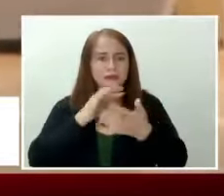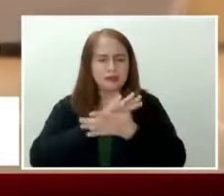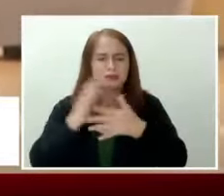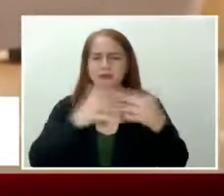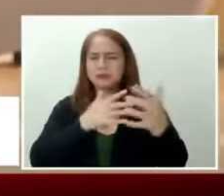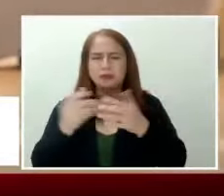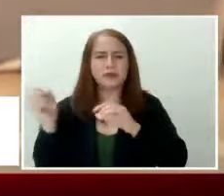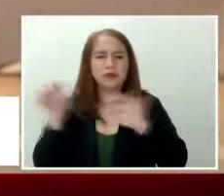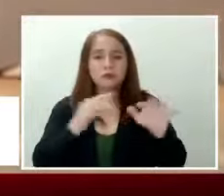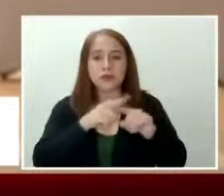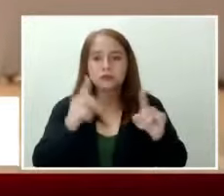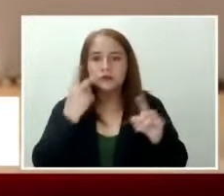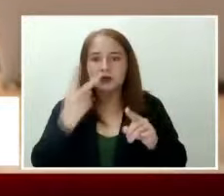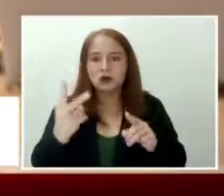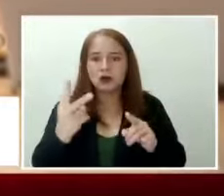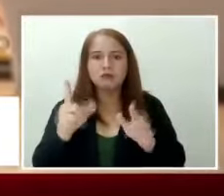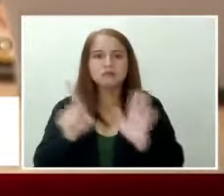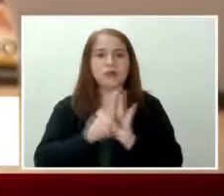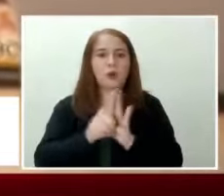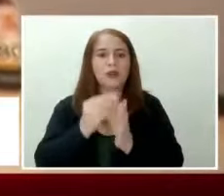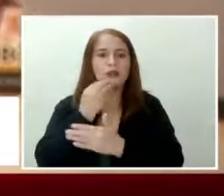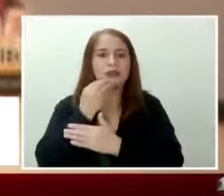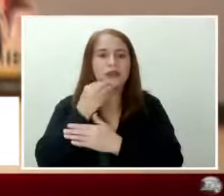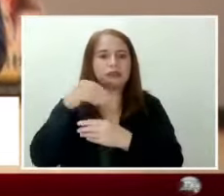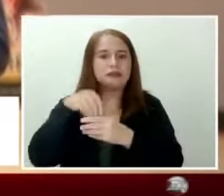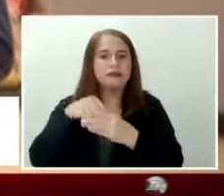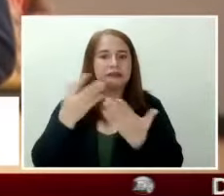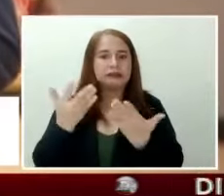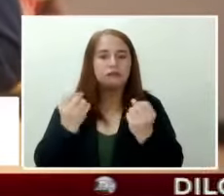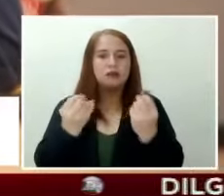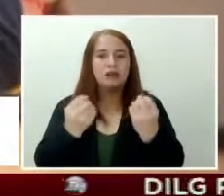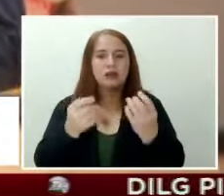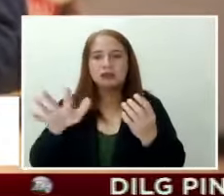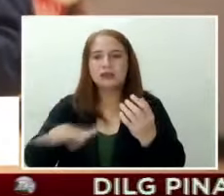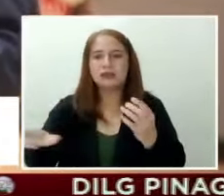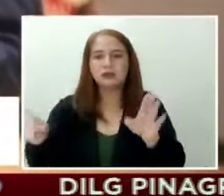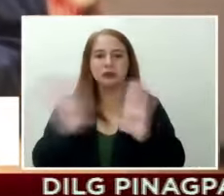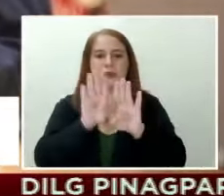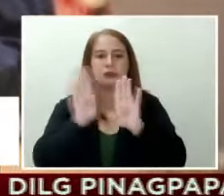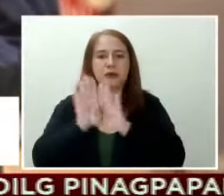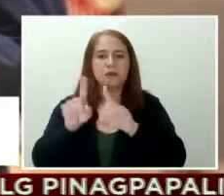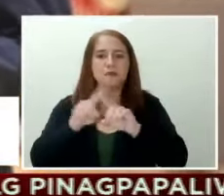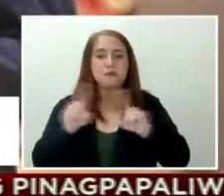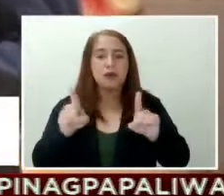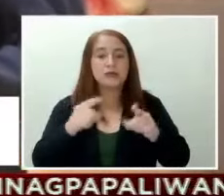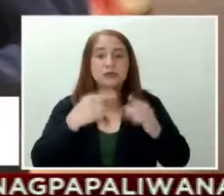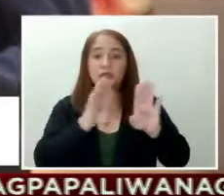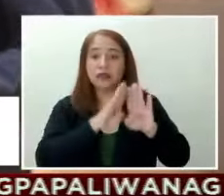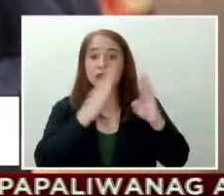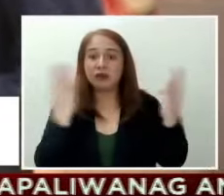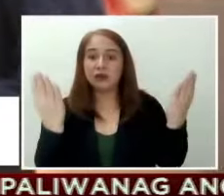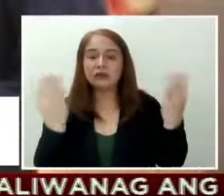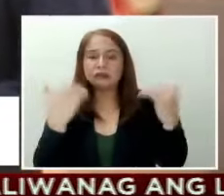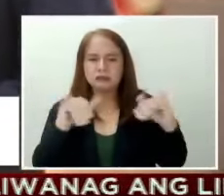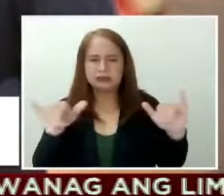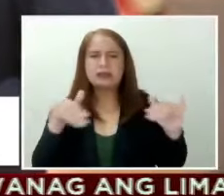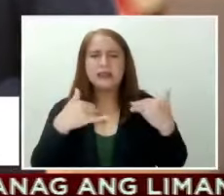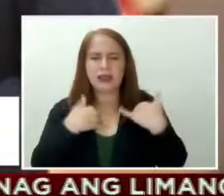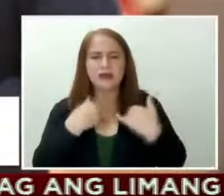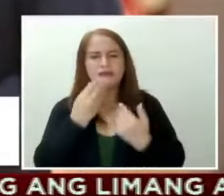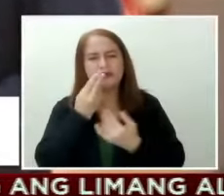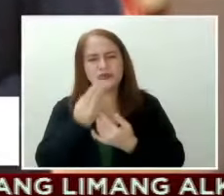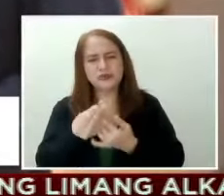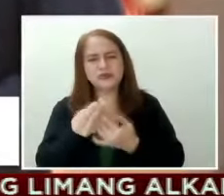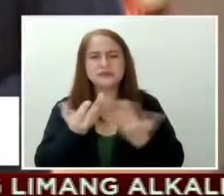Pero ngayon, nabawal ng kumain, maraming pwesto ang nagsara. Pero ang ilang bukas, meron din namang pakonti-konting